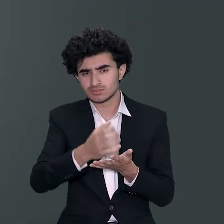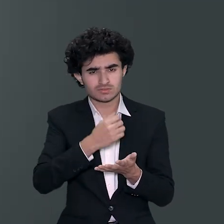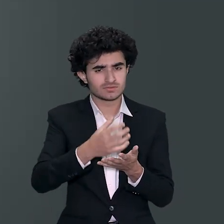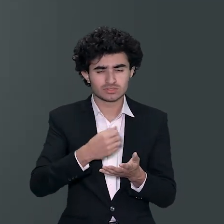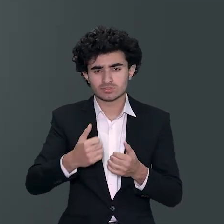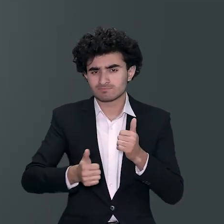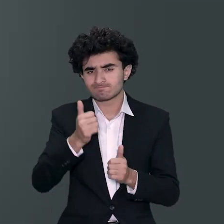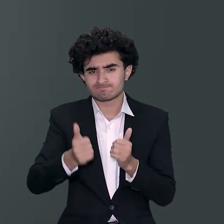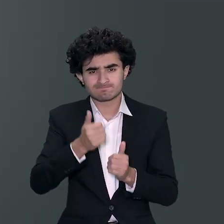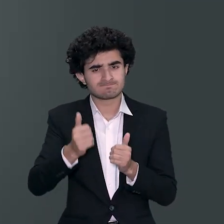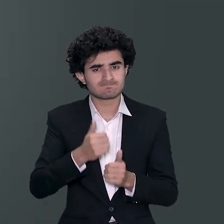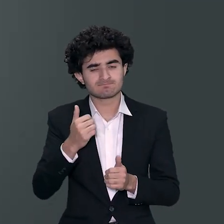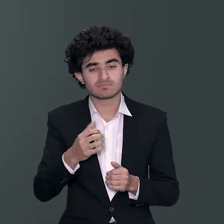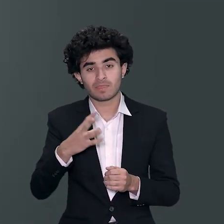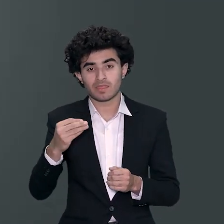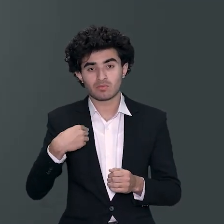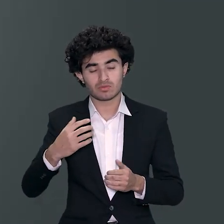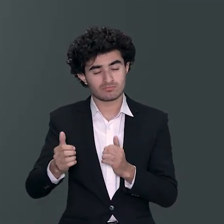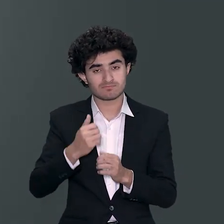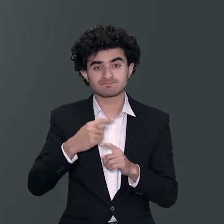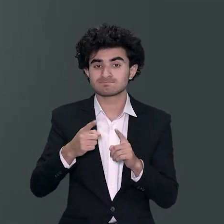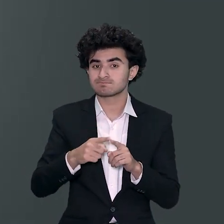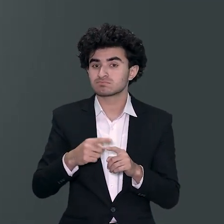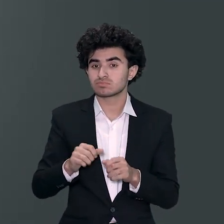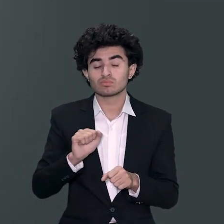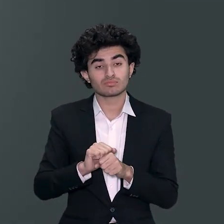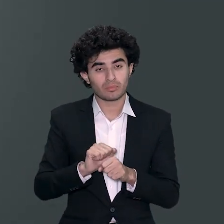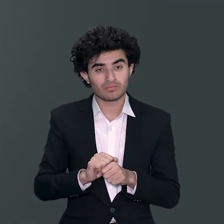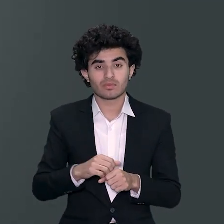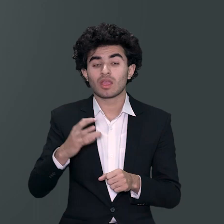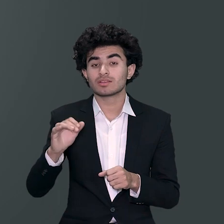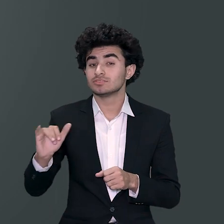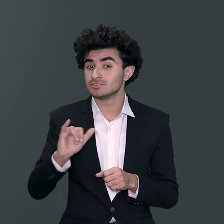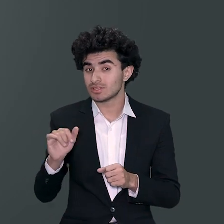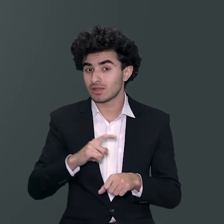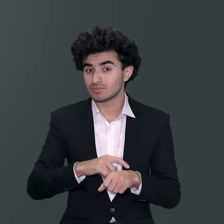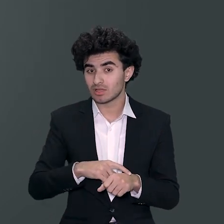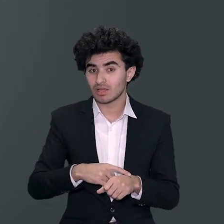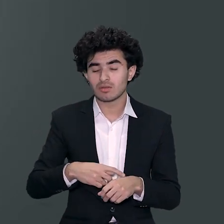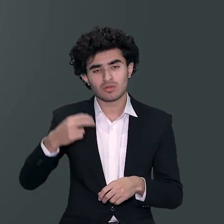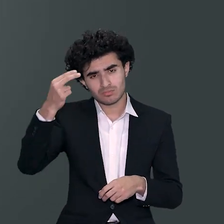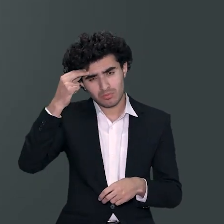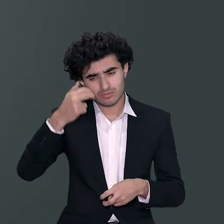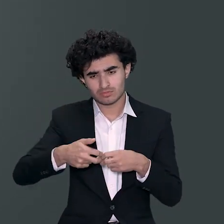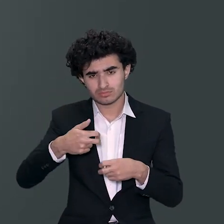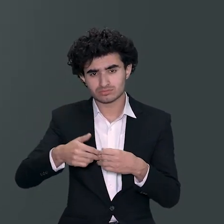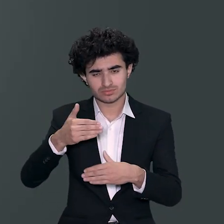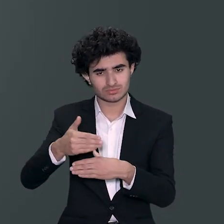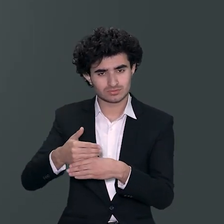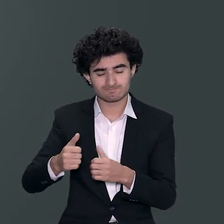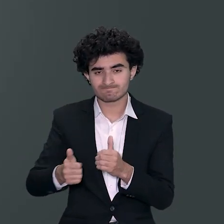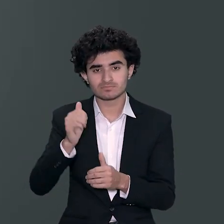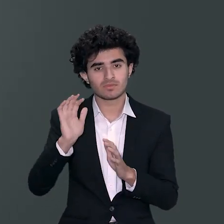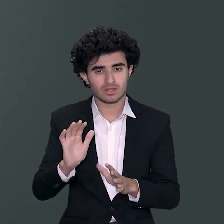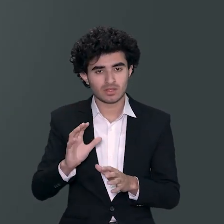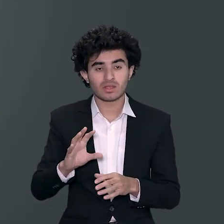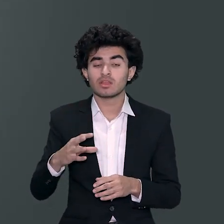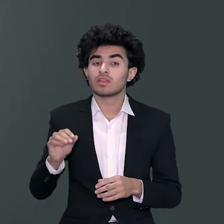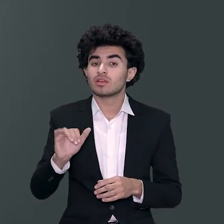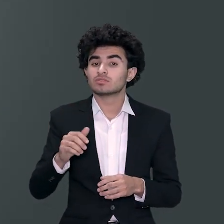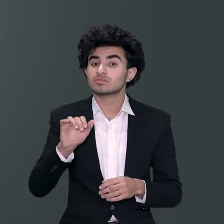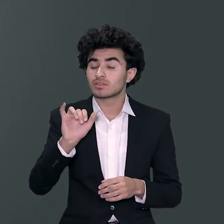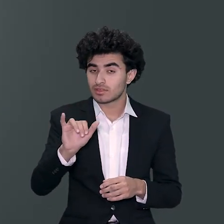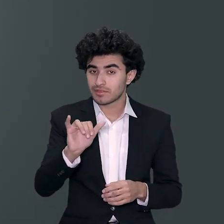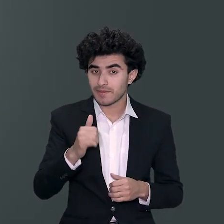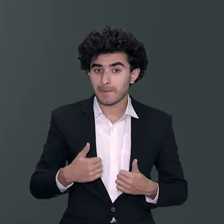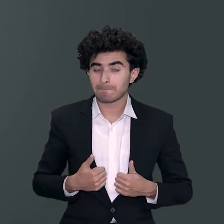اس اوبجیکٹیو پہ محنت کرتے ہوئے ایسی ایسی ایچیویمنٹ اس راستے میں آئی ایسی ایسی مائل سٹونز ایچیوی